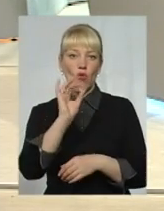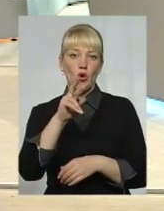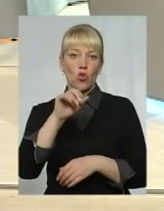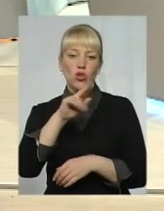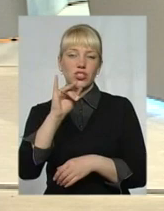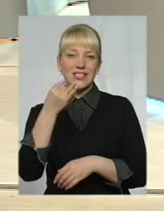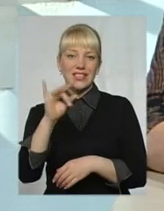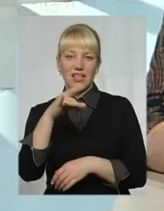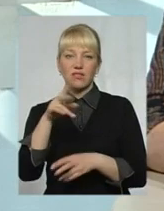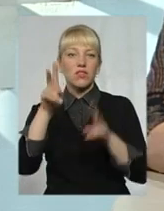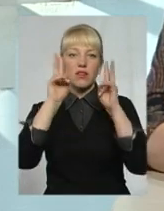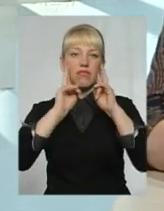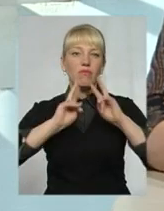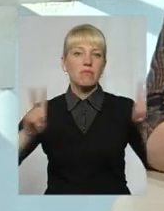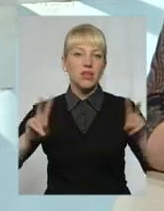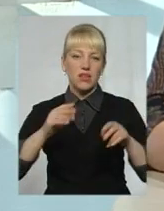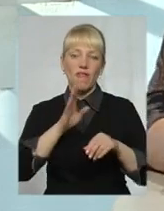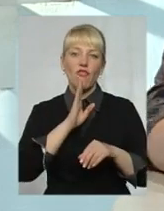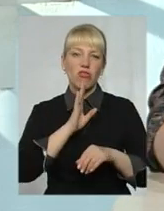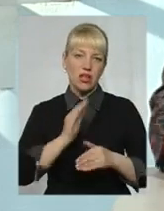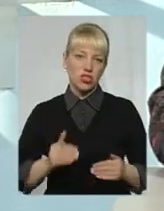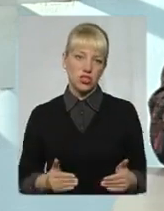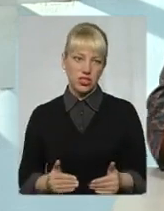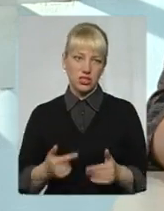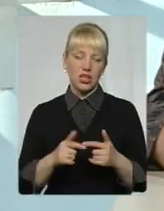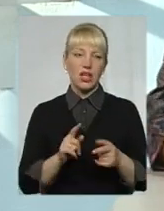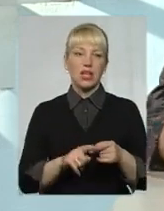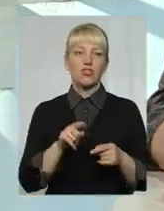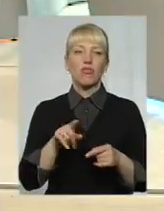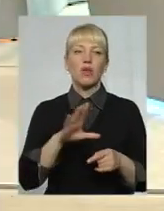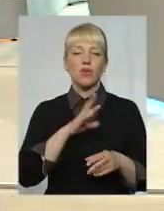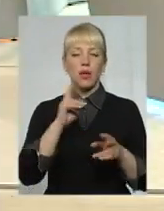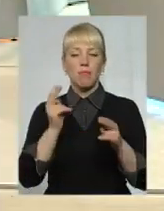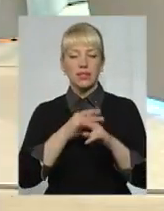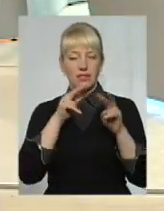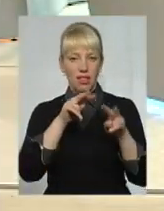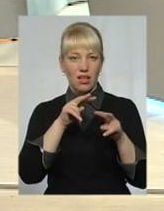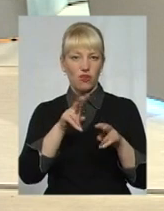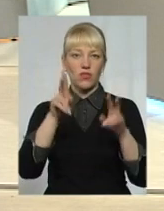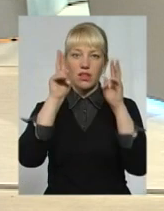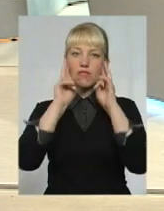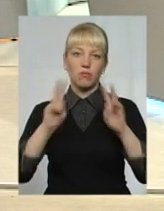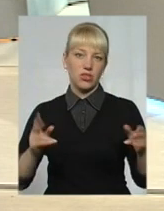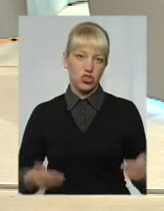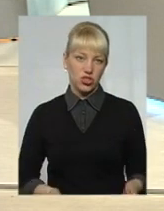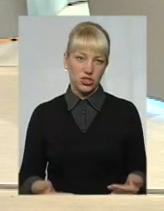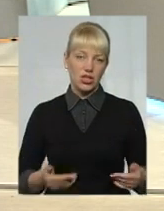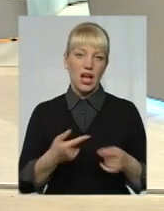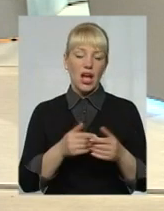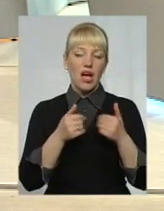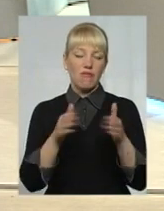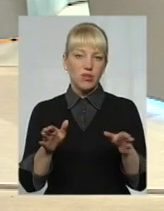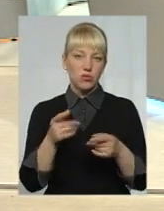жити. Розумієте, вона вийшла з інтернату і вона не вміє жити. те, що вона побула без нагляду, вона не вміє жити. А випустили назад